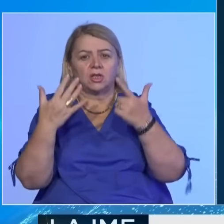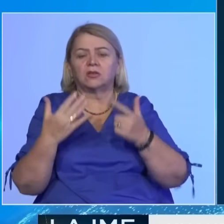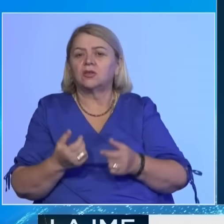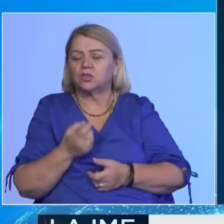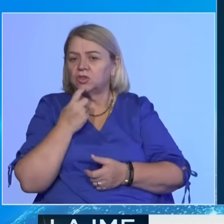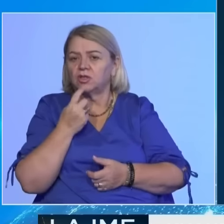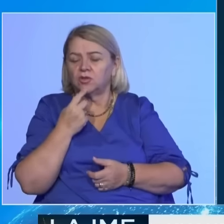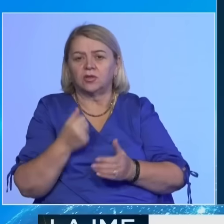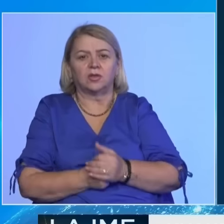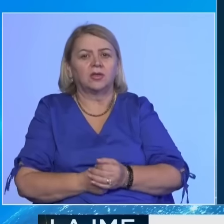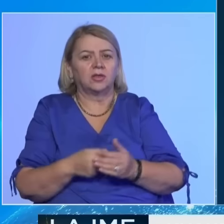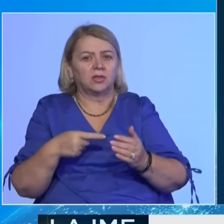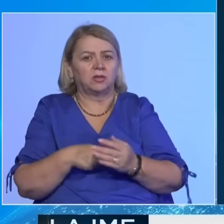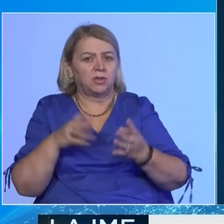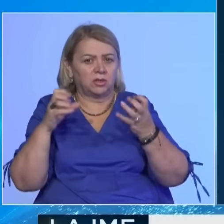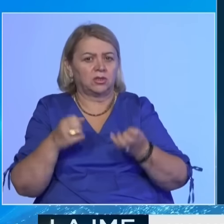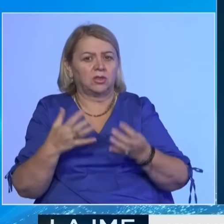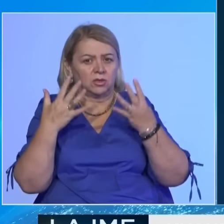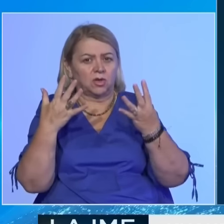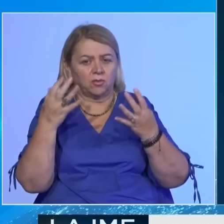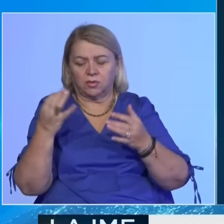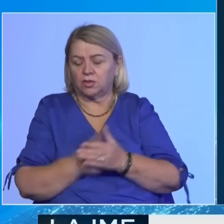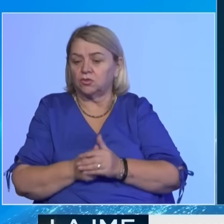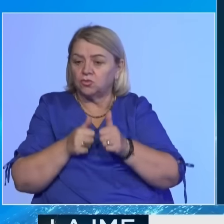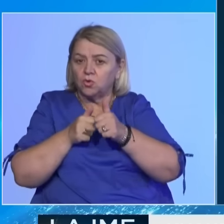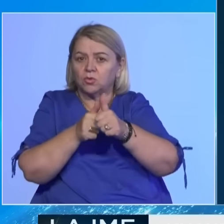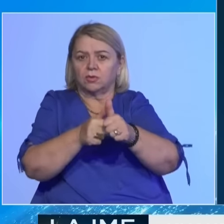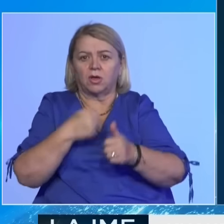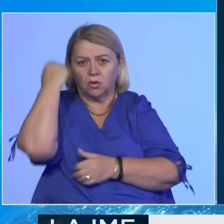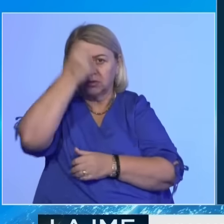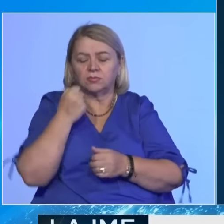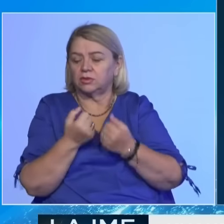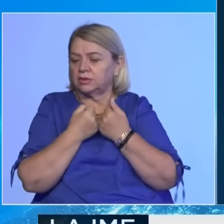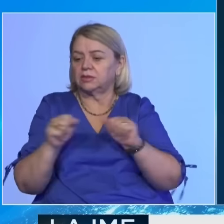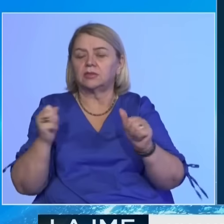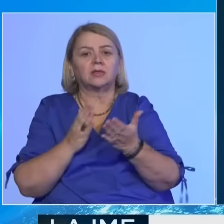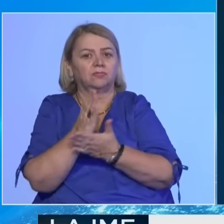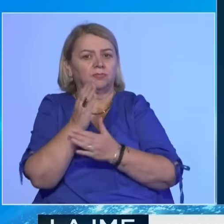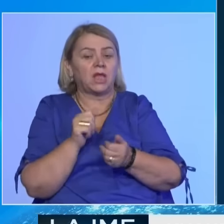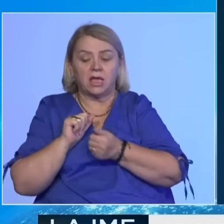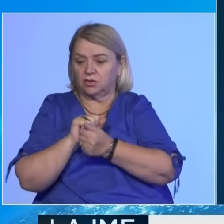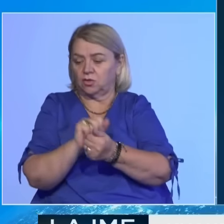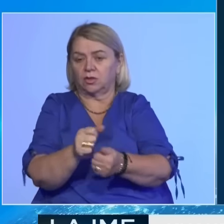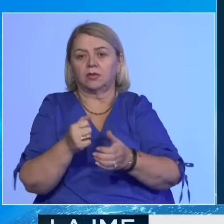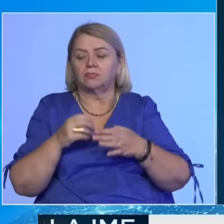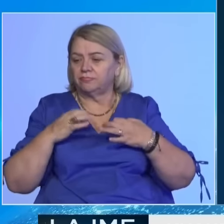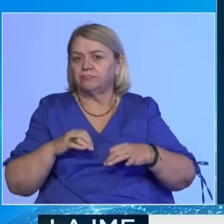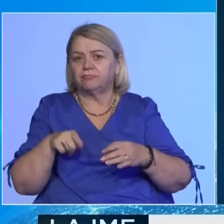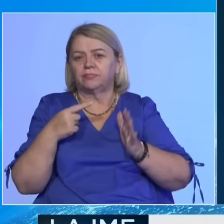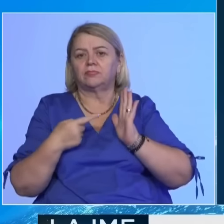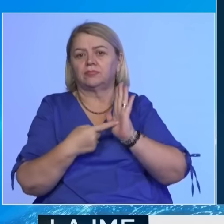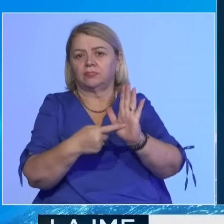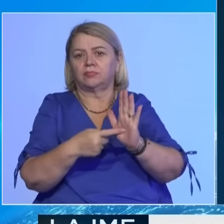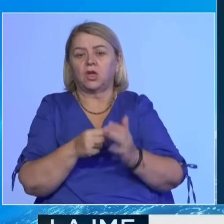është moment historik në utimin e Kosovës drejt liris. Kjo akt historik si pas prezidentës Osmani simbolizon